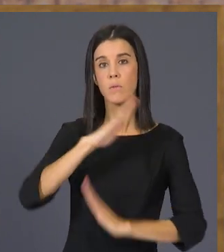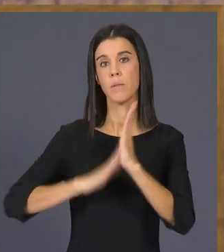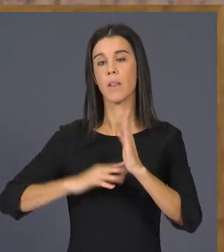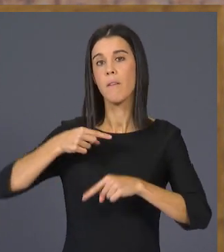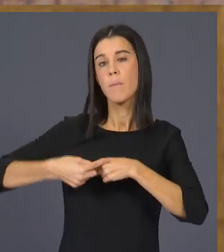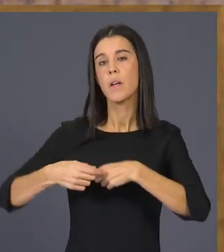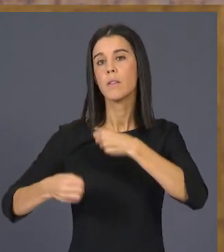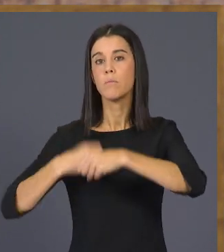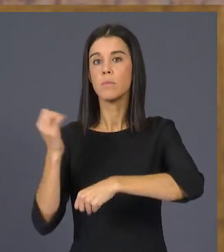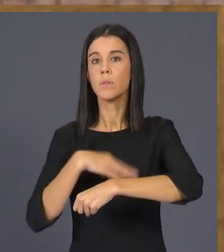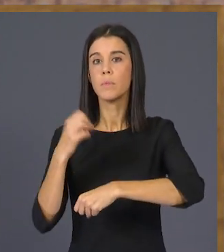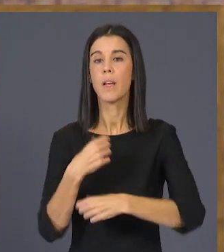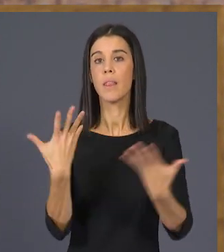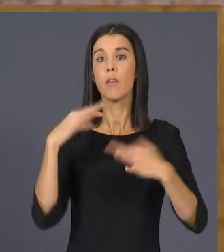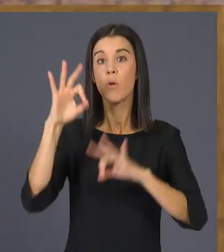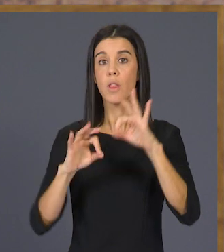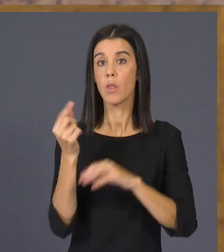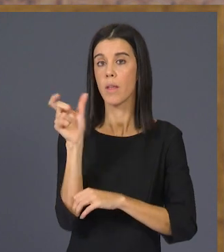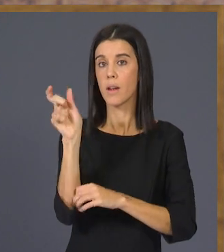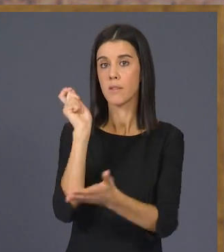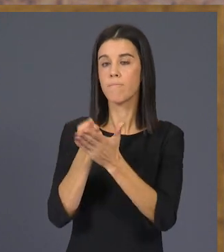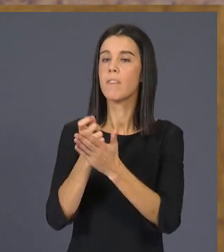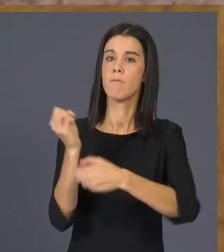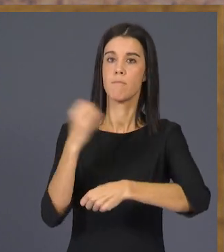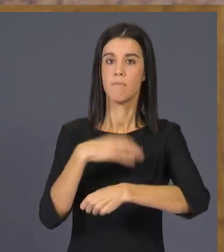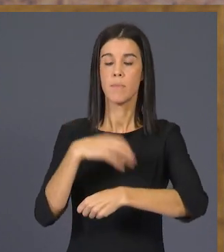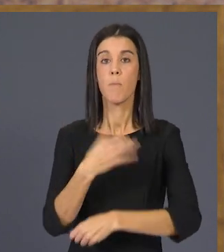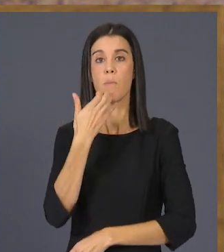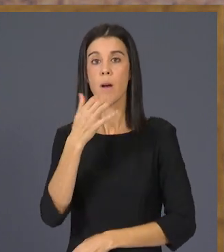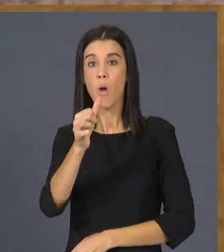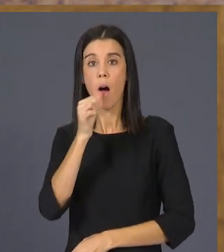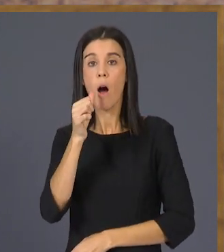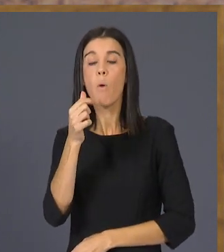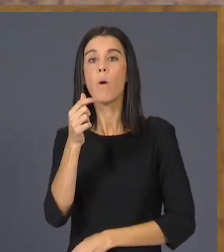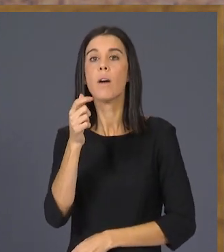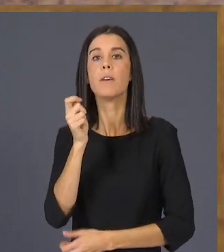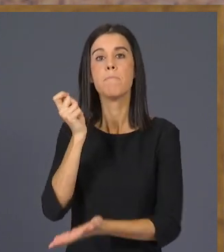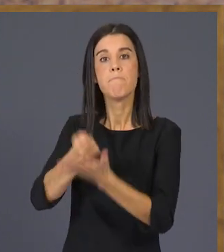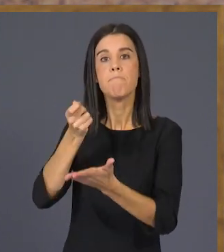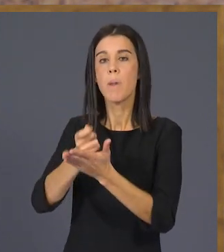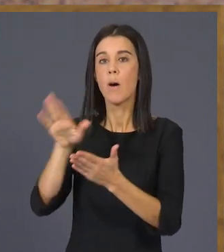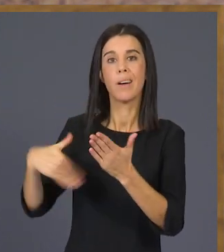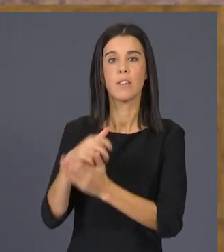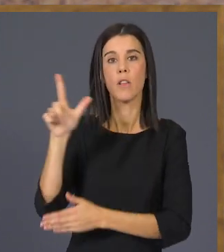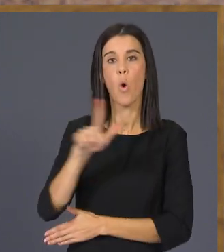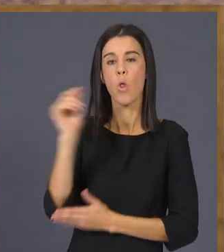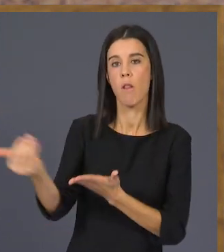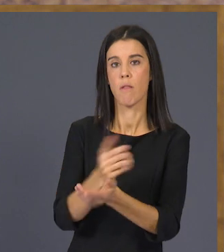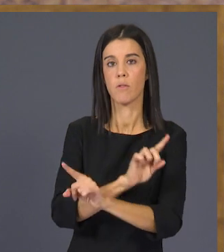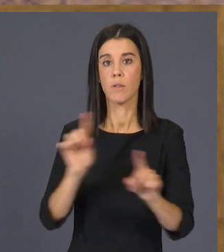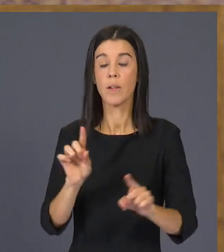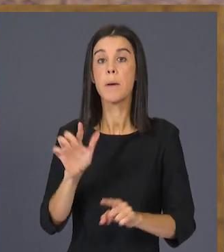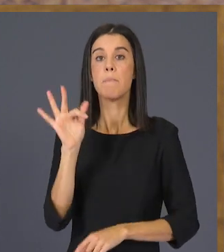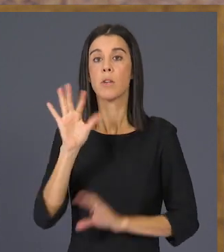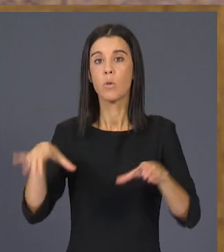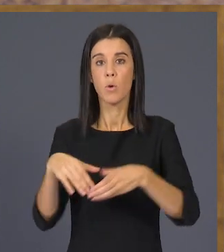estalviaran un 10% de totes les taxes. No es cobrarà el cànon de sanejament de l'aigua fins al juliol i el transport públic serà gratuït